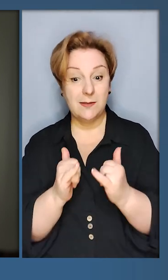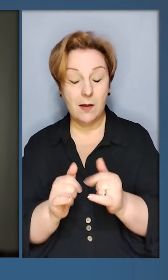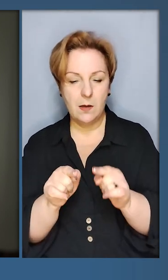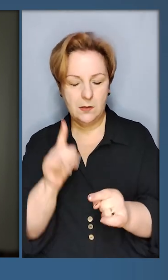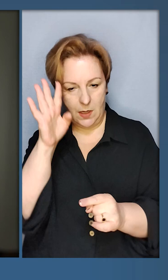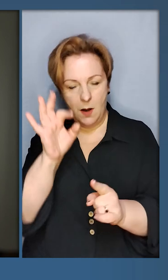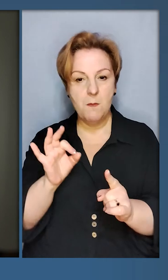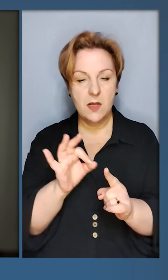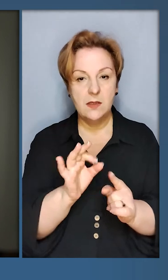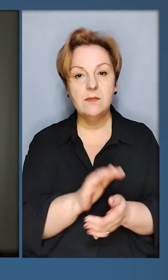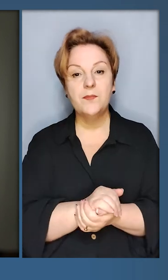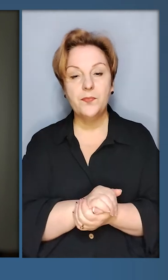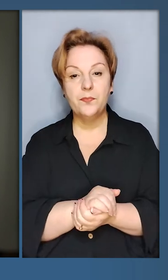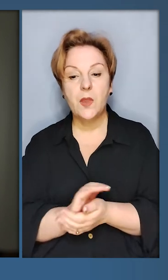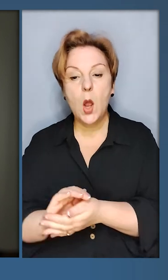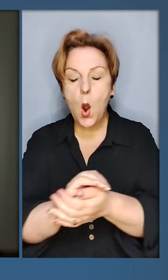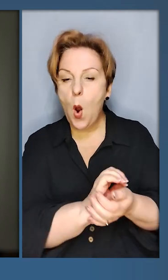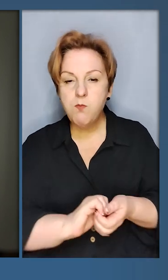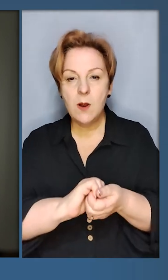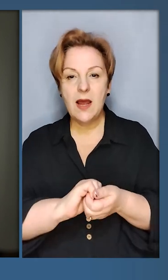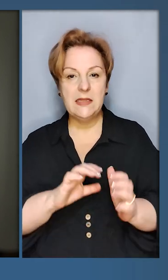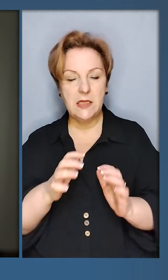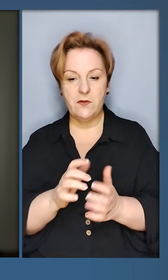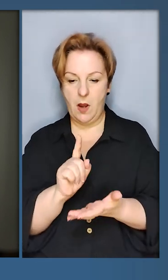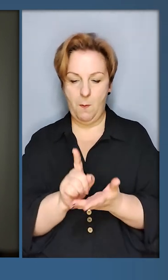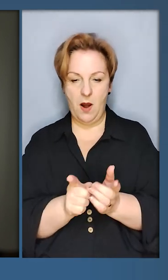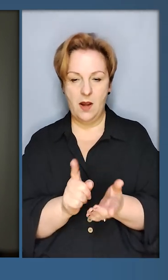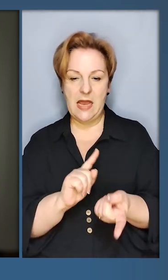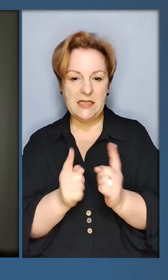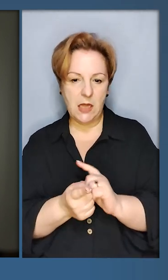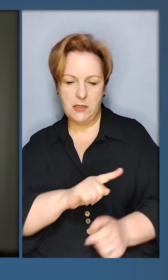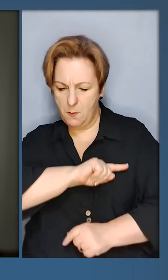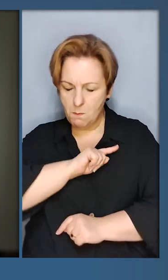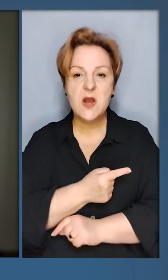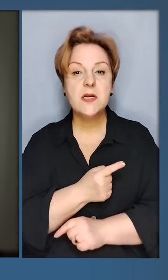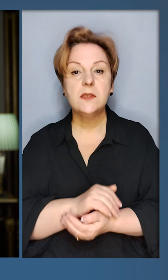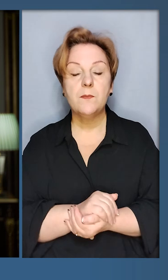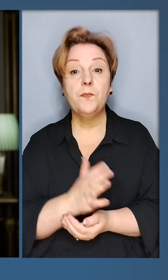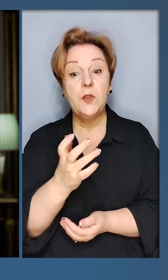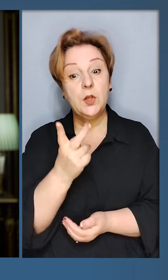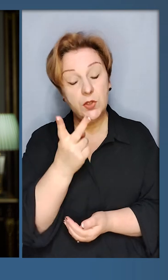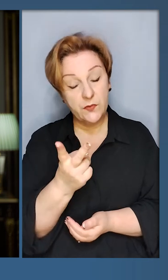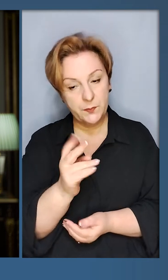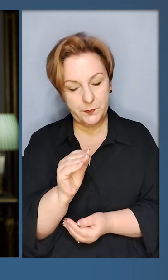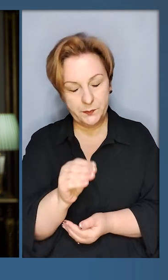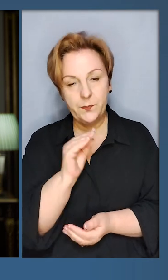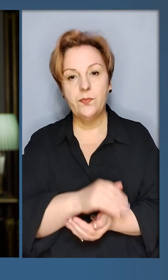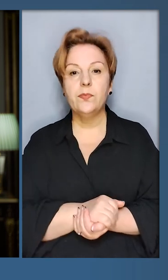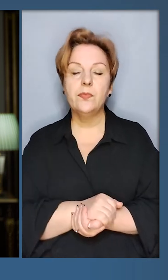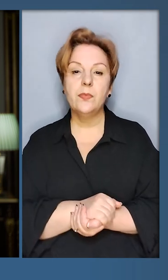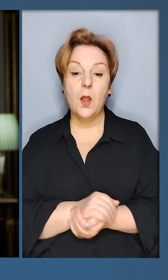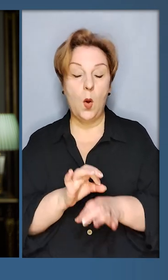заради цієї мети. Об'єднаний світ має ставати тільки міцніш. Ще дві речі.